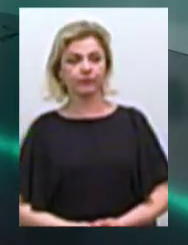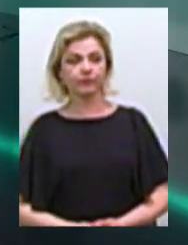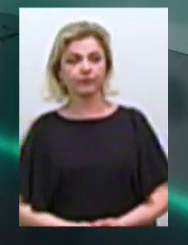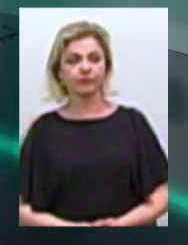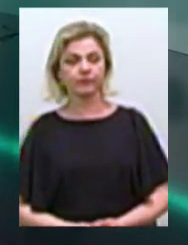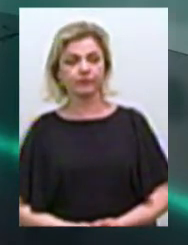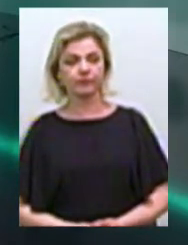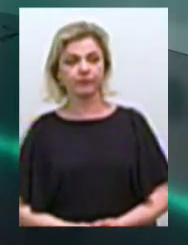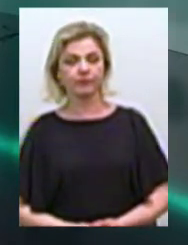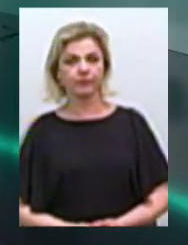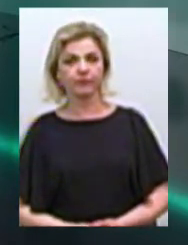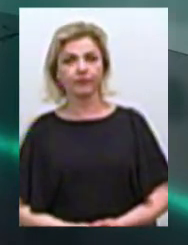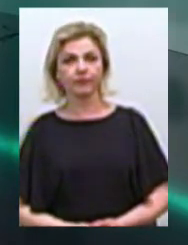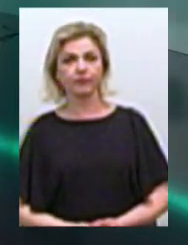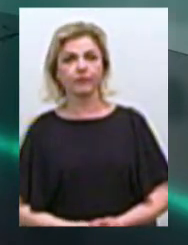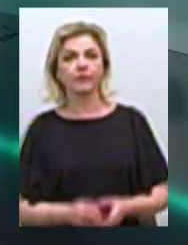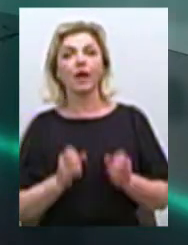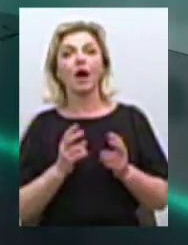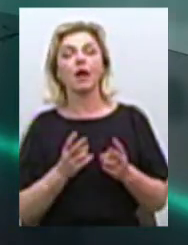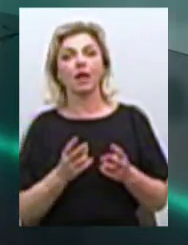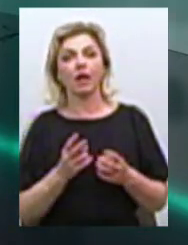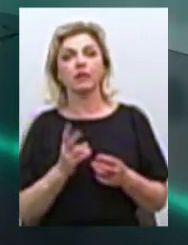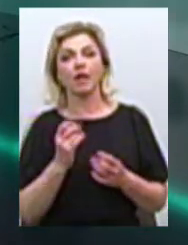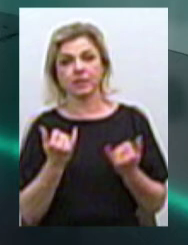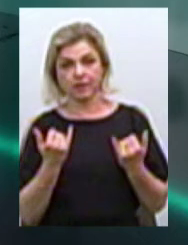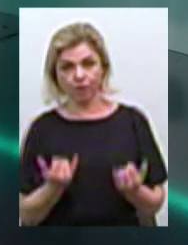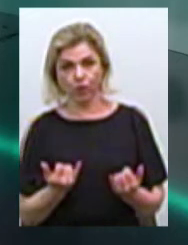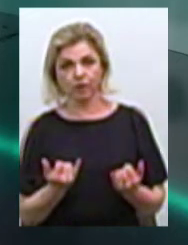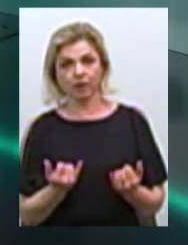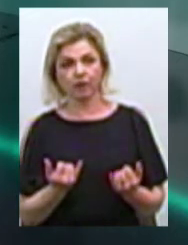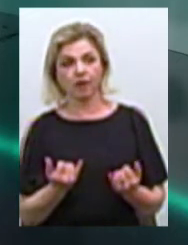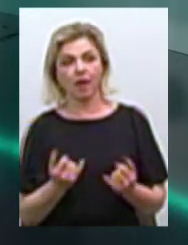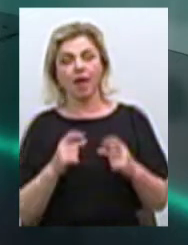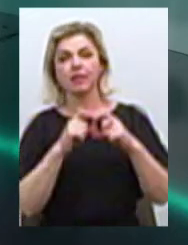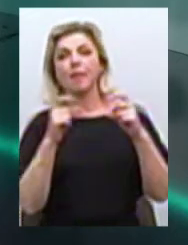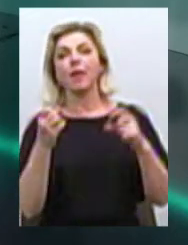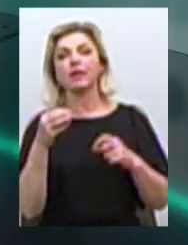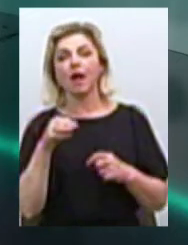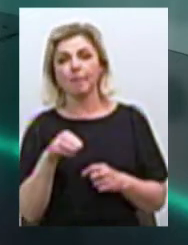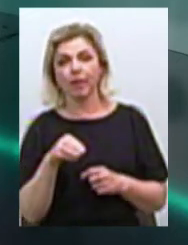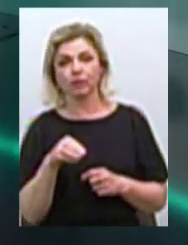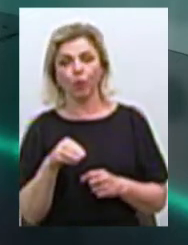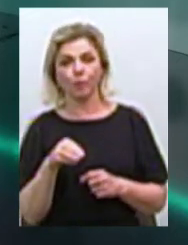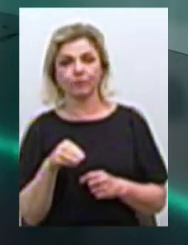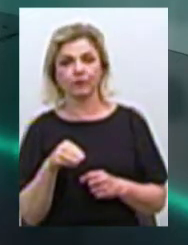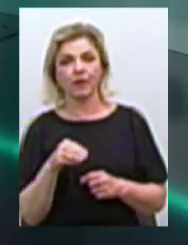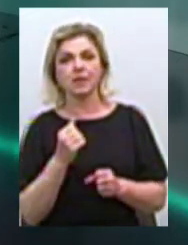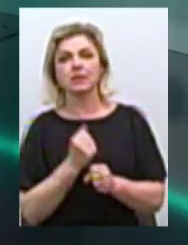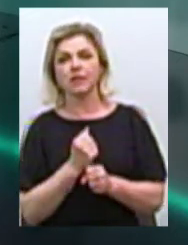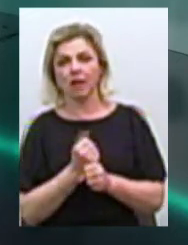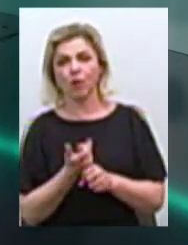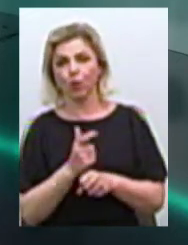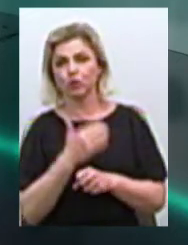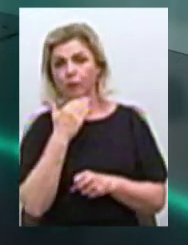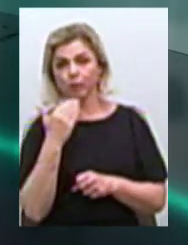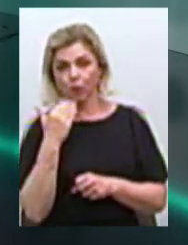Наскільки затребована, на сьогоднішній день департаментам сделано дуже